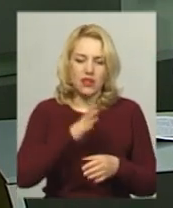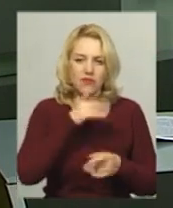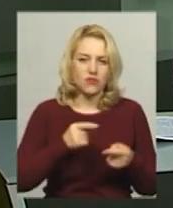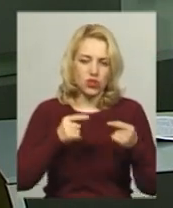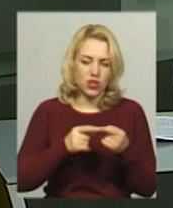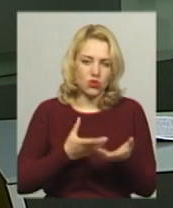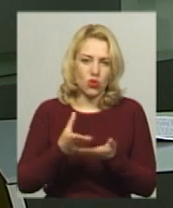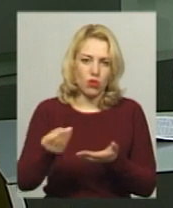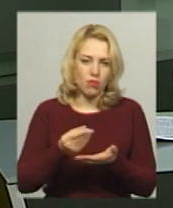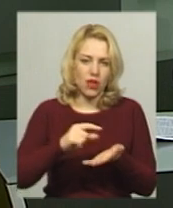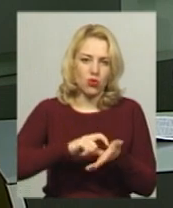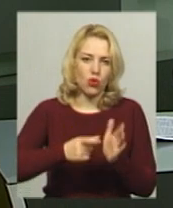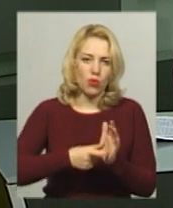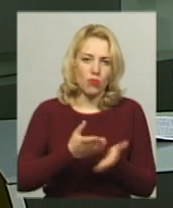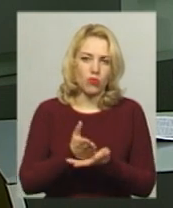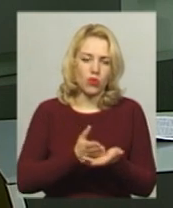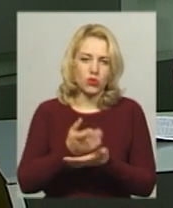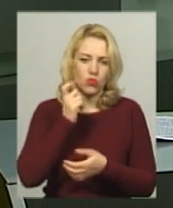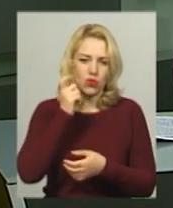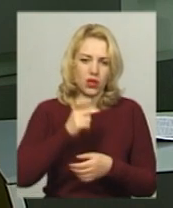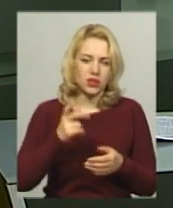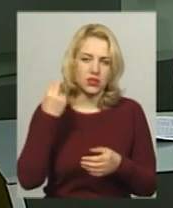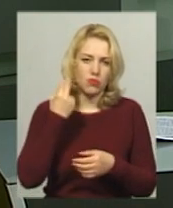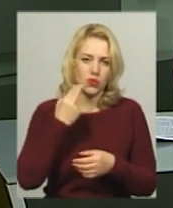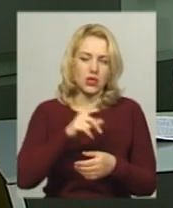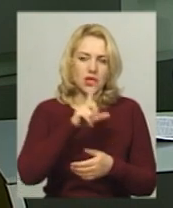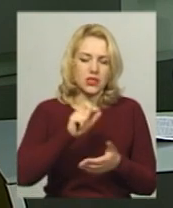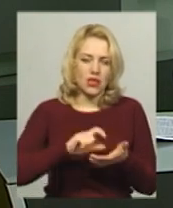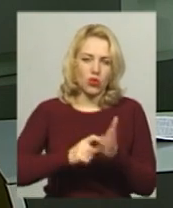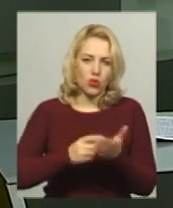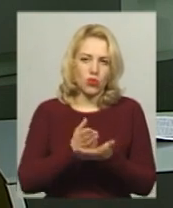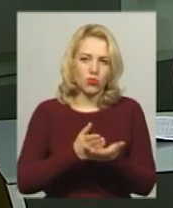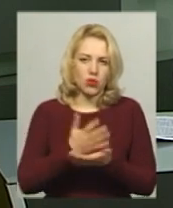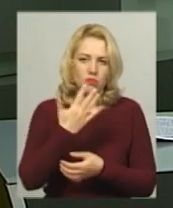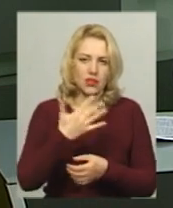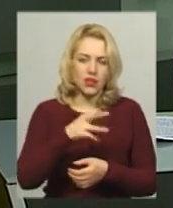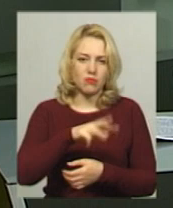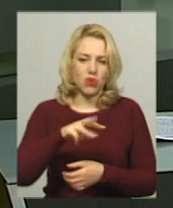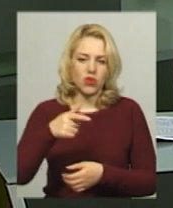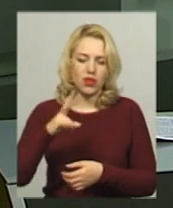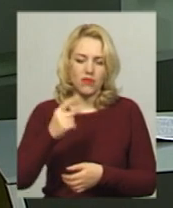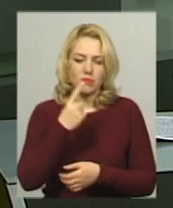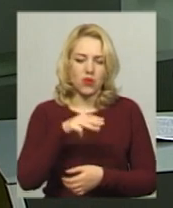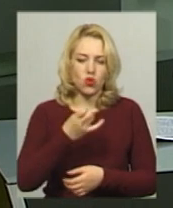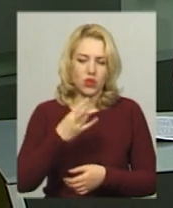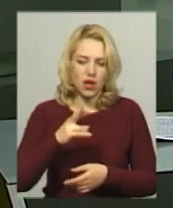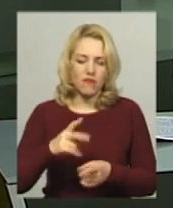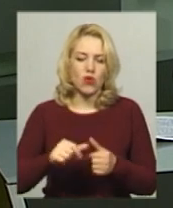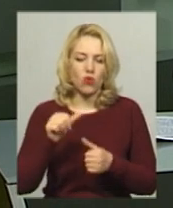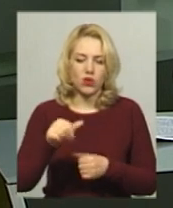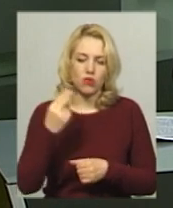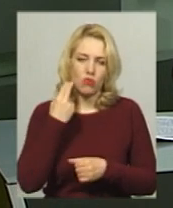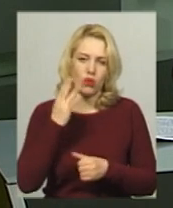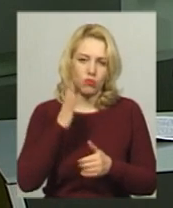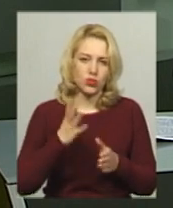послуг. За даними Дерстату, українці заборгували за комуналку 50 мільярдів гривень. З 1 травня, окрім самого боргу, доведеться платити